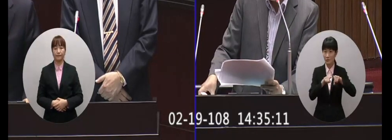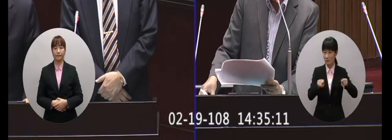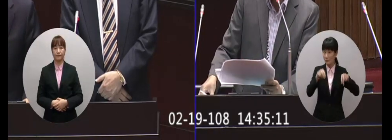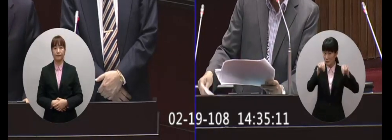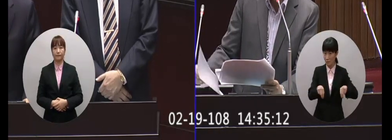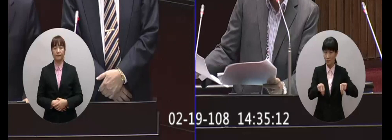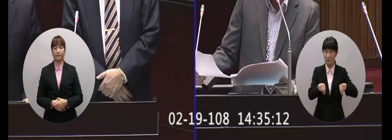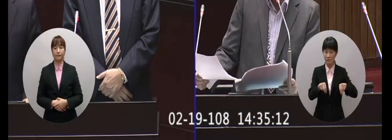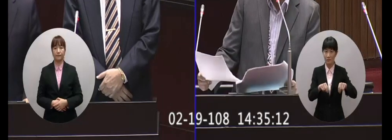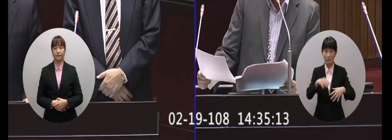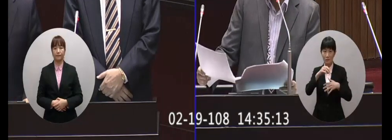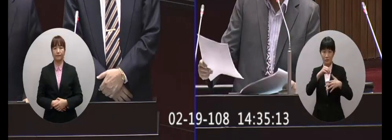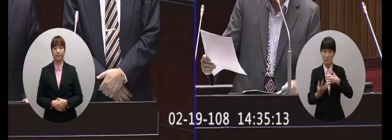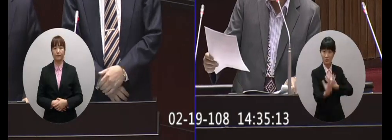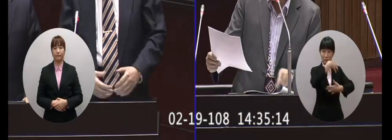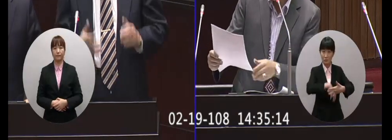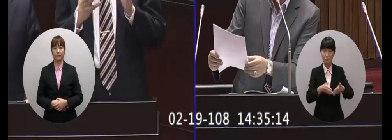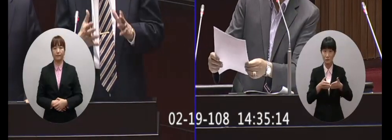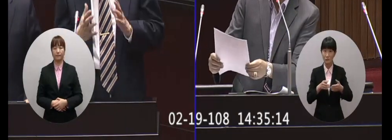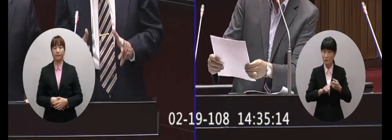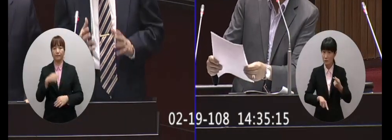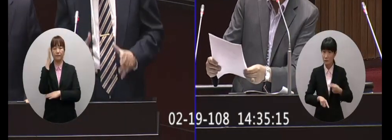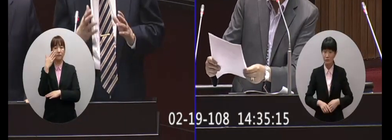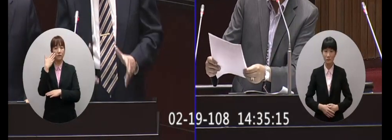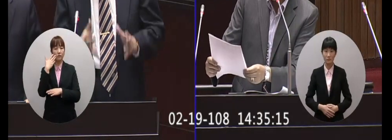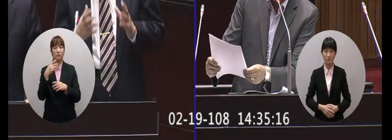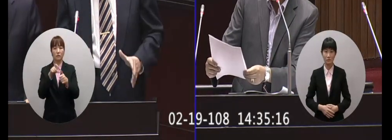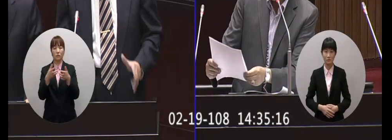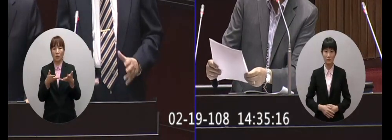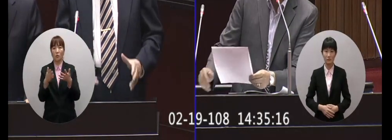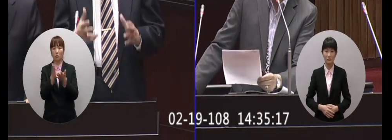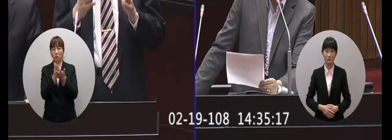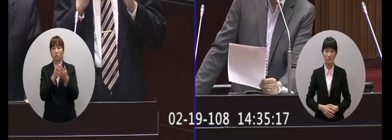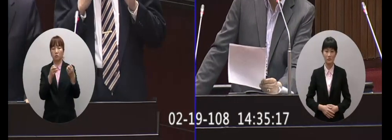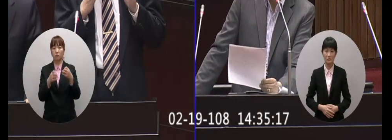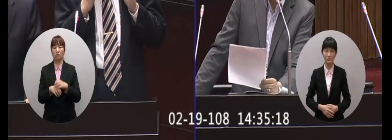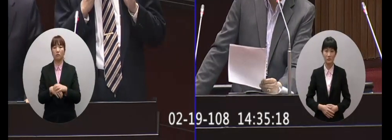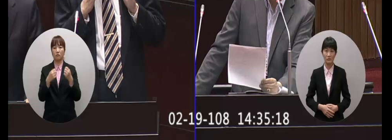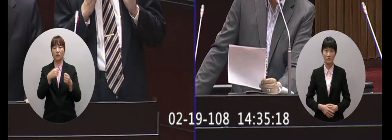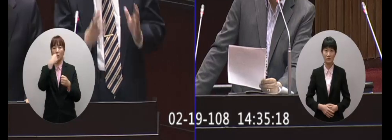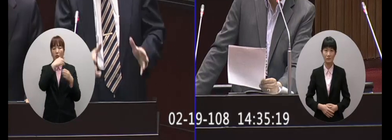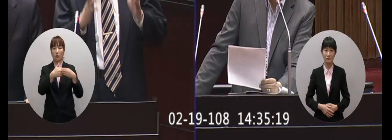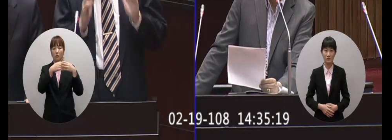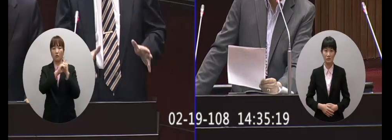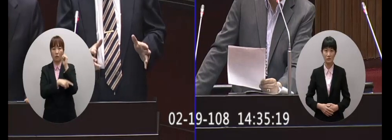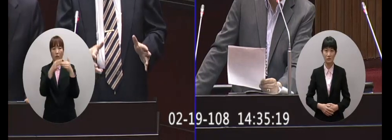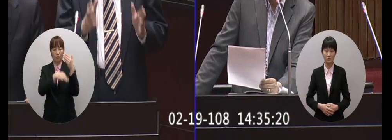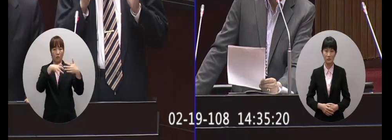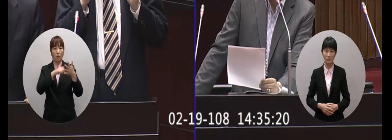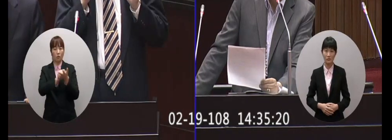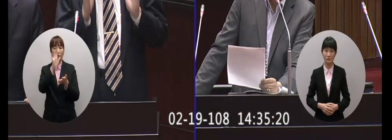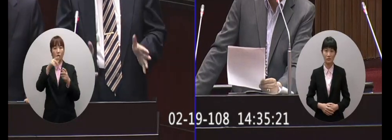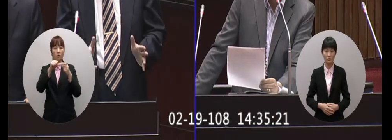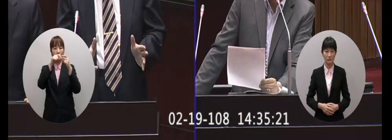協議這個定在裡面要定這個公投政治性議題的談判在兩岸人們關係條例裡面就有了